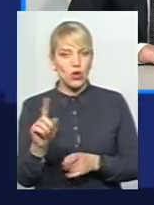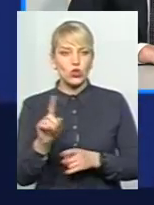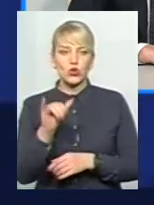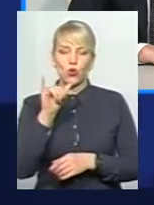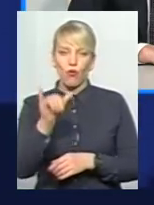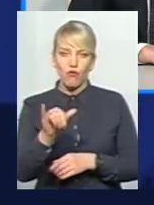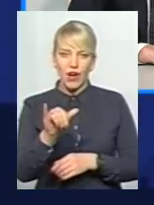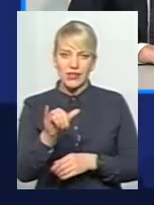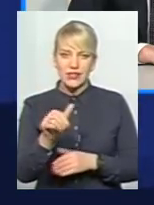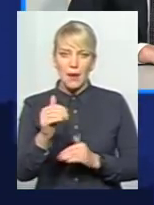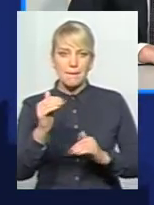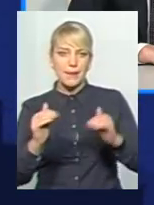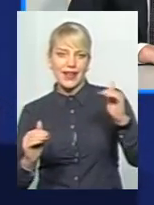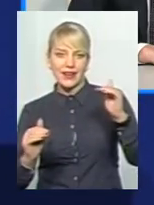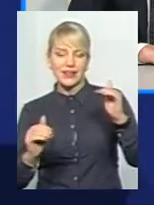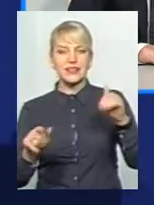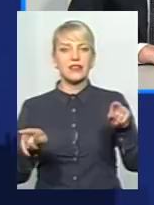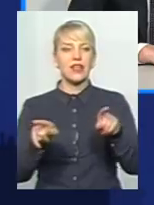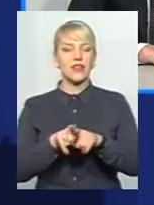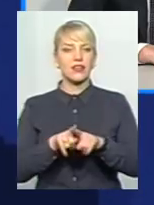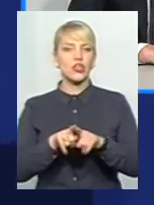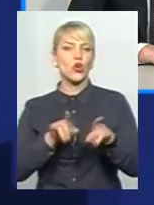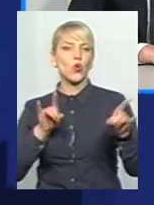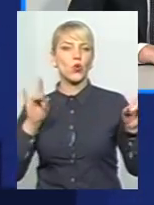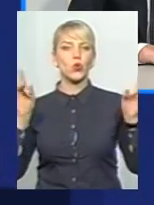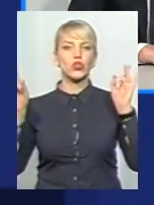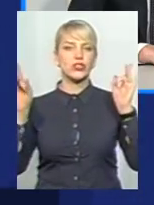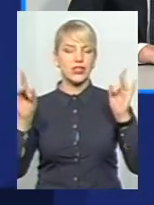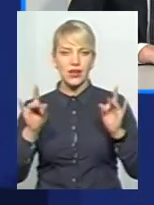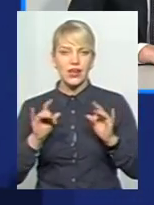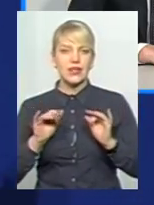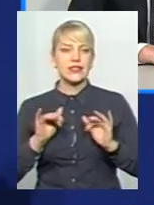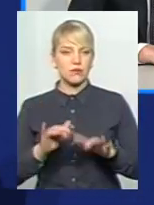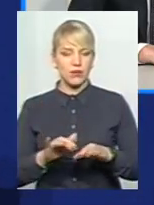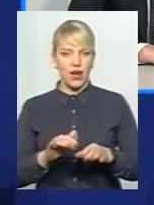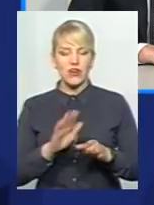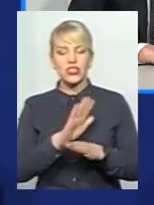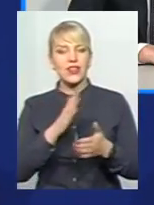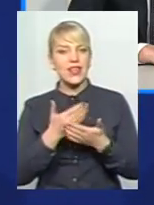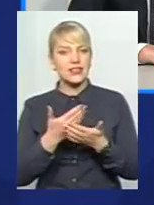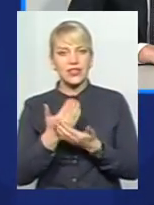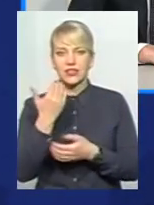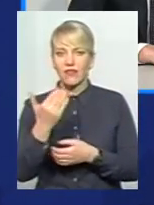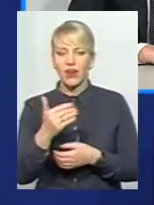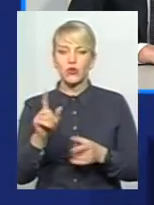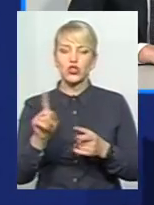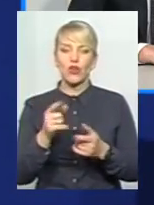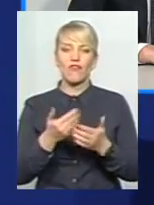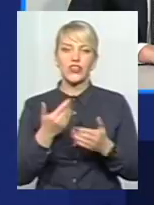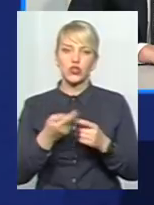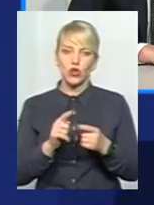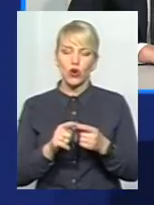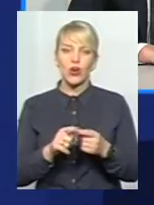перекіс на такі от гучні справи? Чи не здається, що від цього страждає, чи, можливо, не від цього страждає, а просто